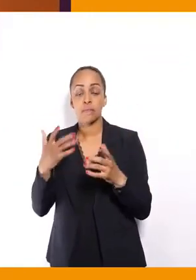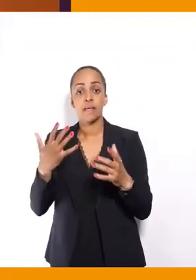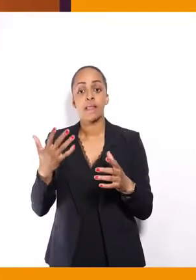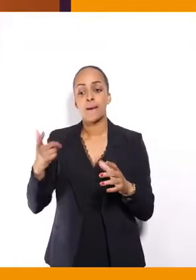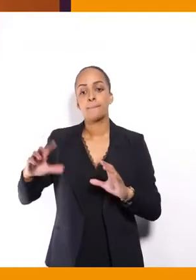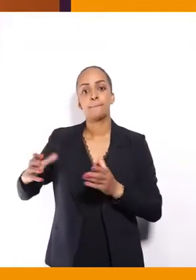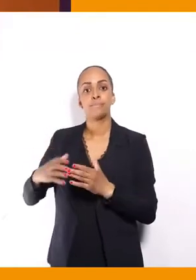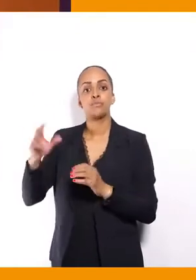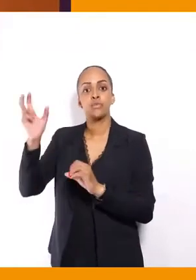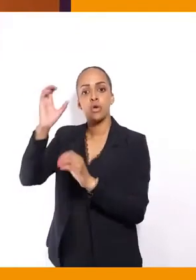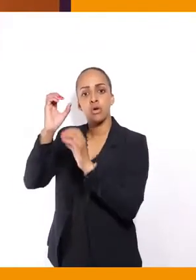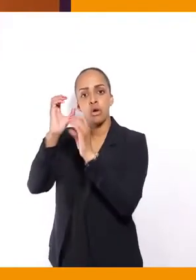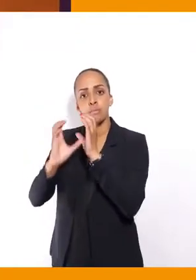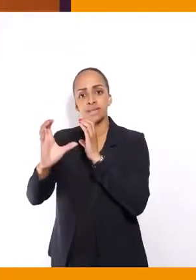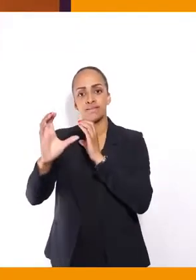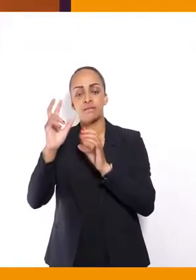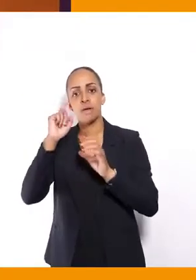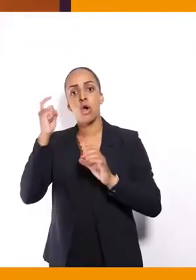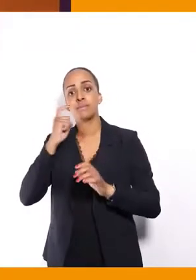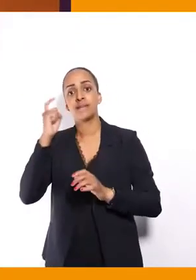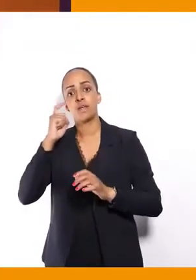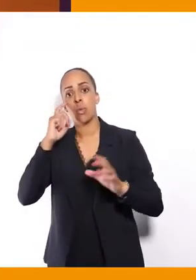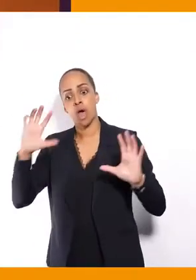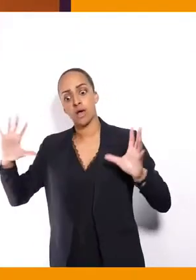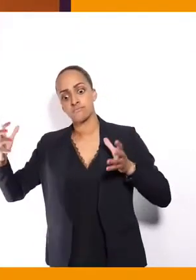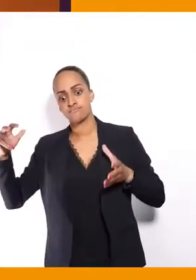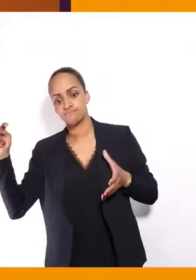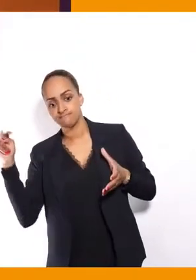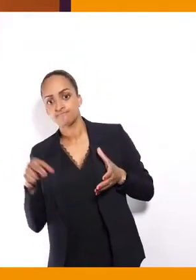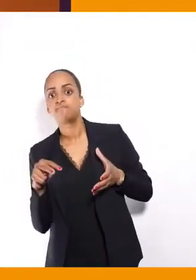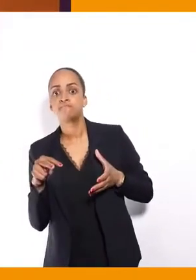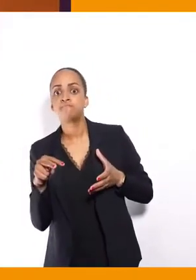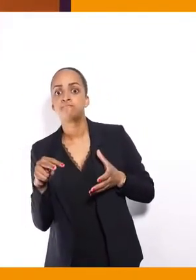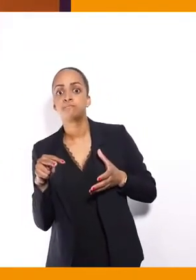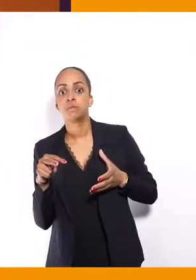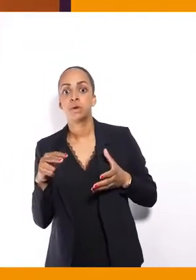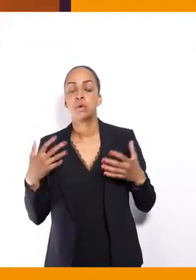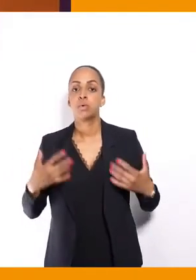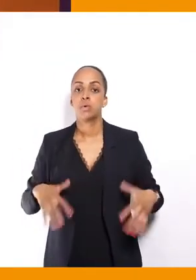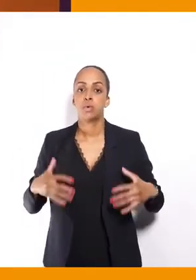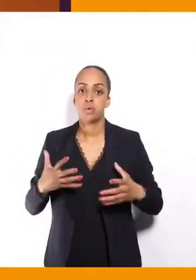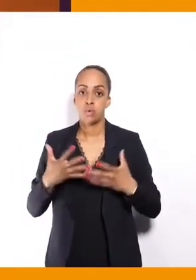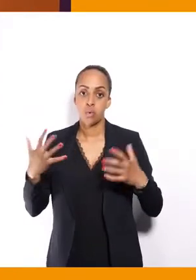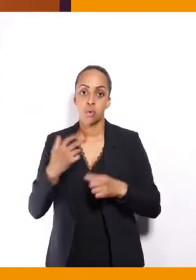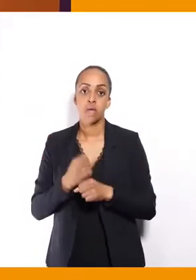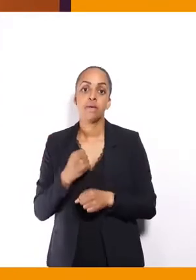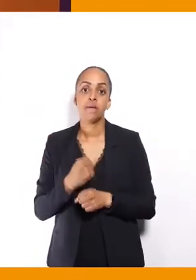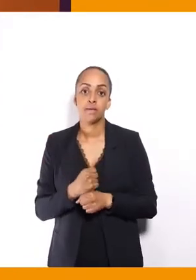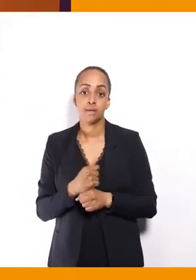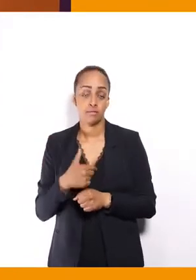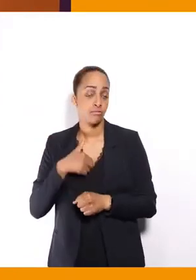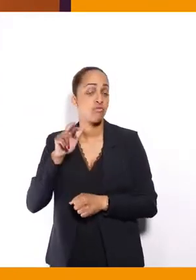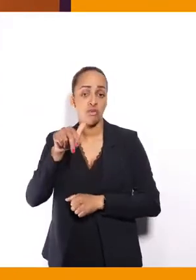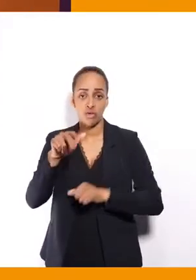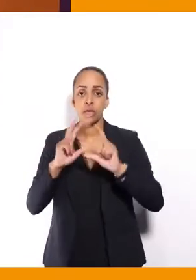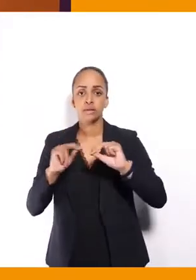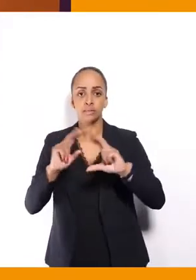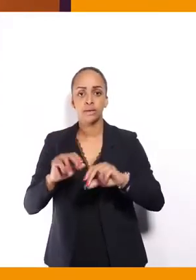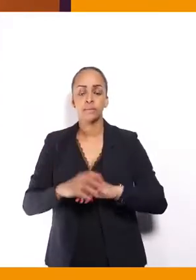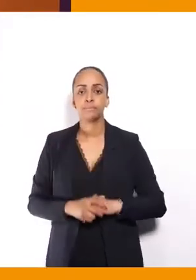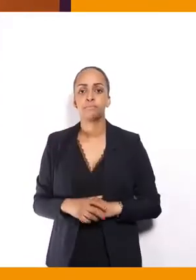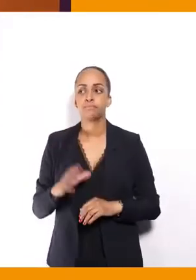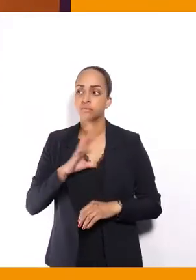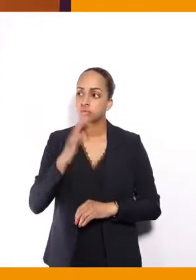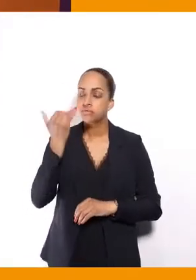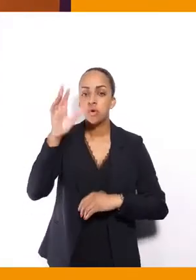cet examen qui est assez engageant. Il y a beaucoup à faire. Encore, je vais vous en parler. Et un autre élément